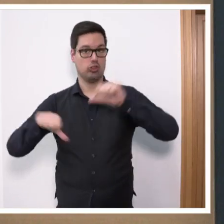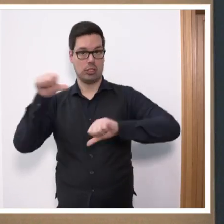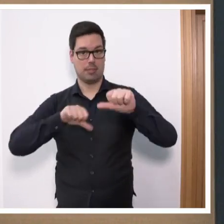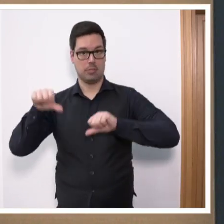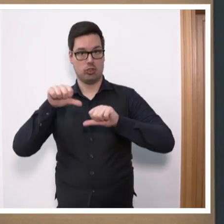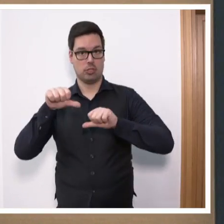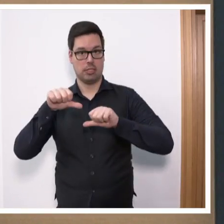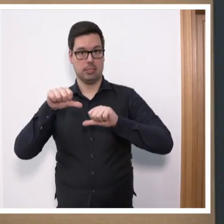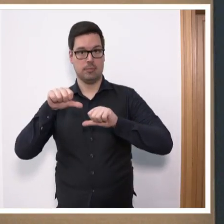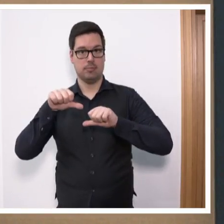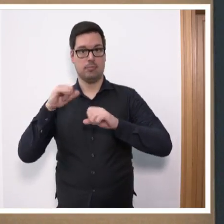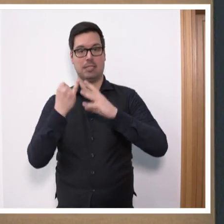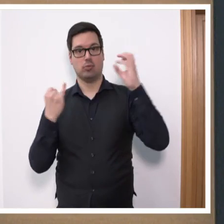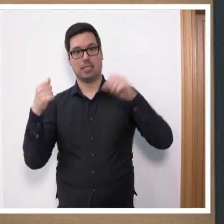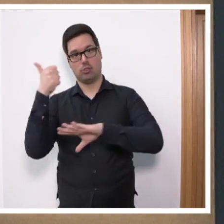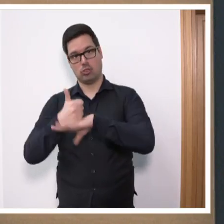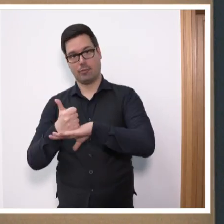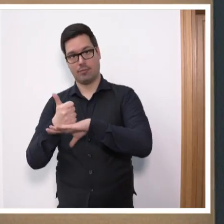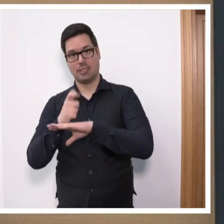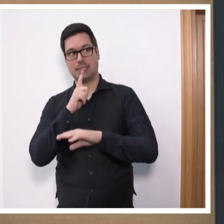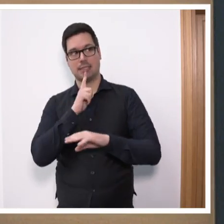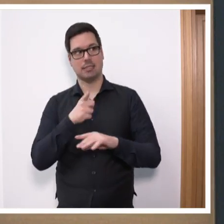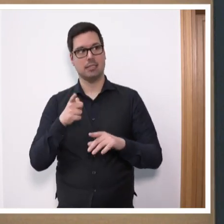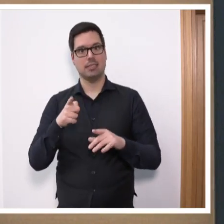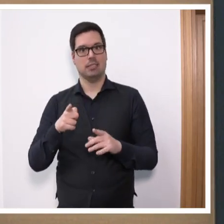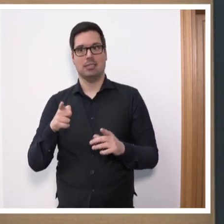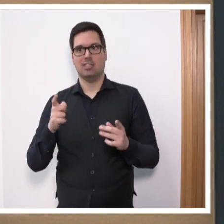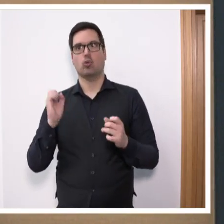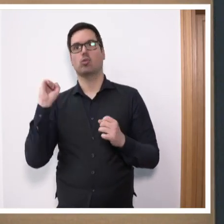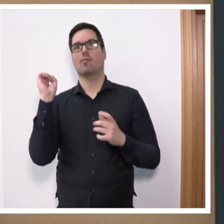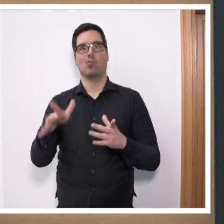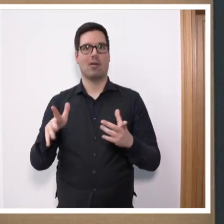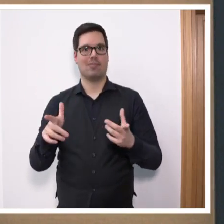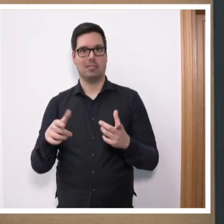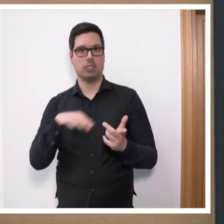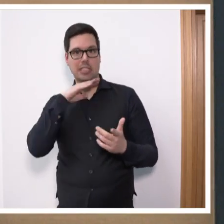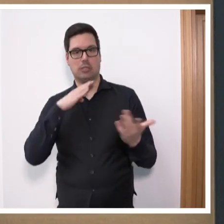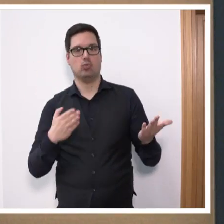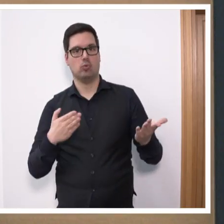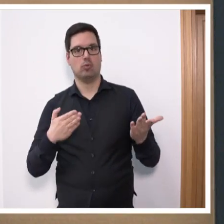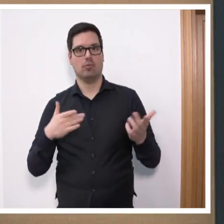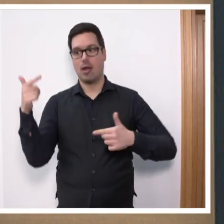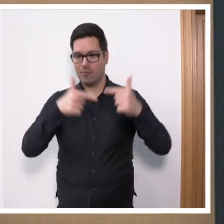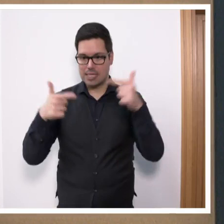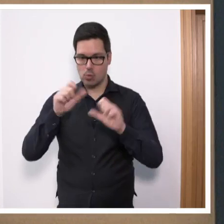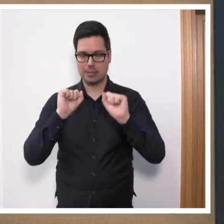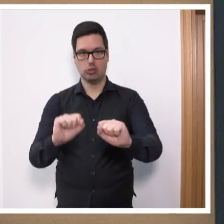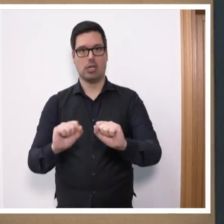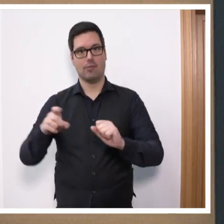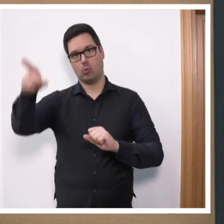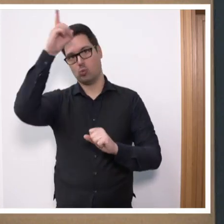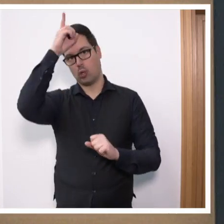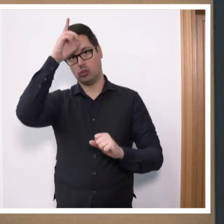Kosse-Entrup, spricht davon, dass das nicht der notwendige große Wurf dafür ist, Versorgungssicherheit für Deutschland zu